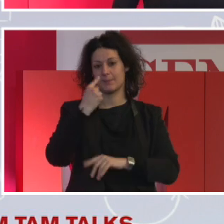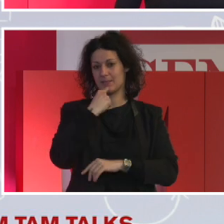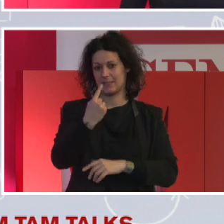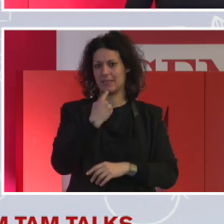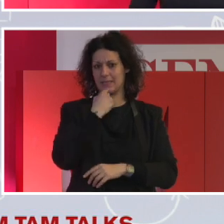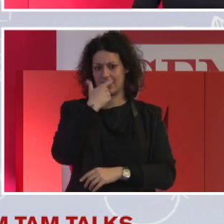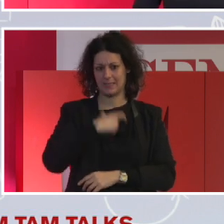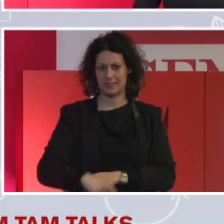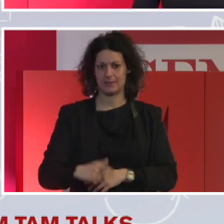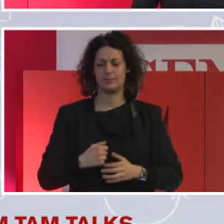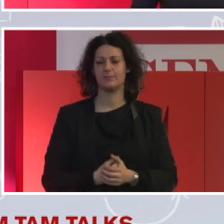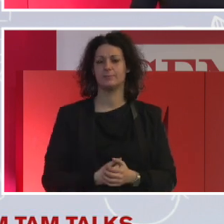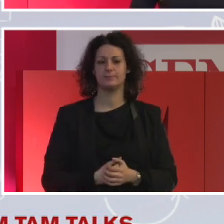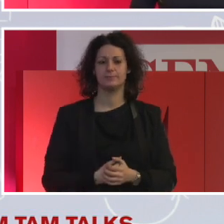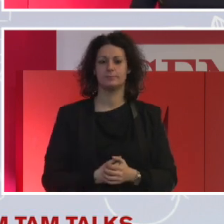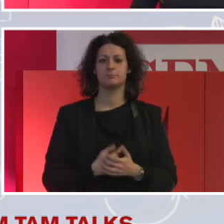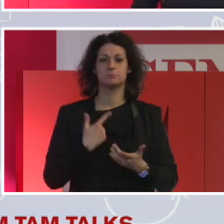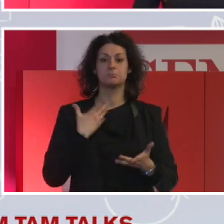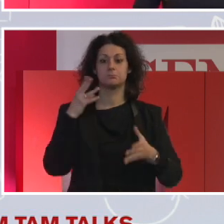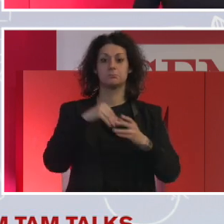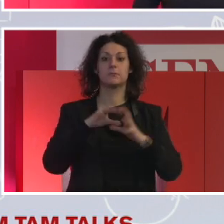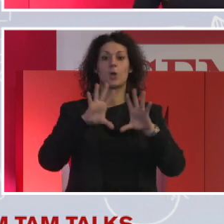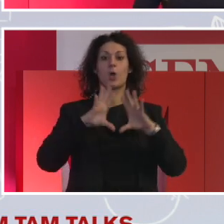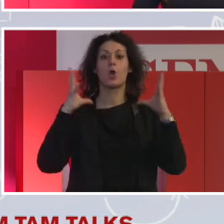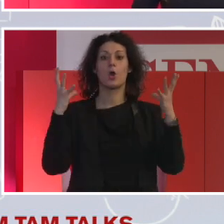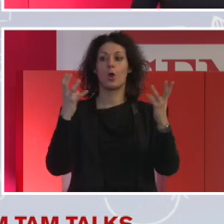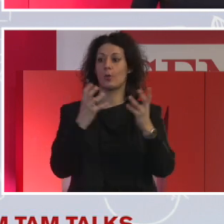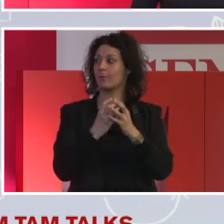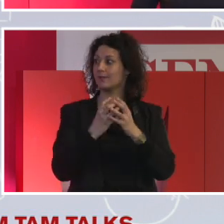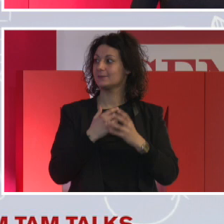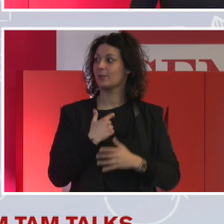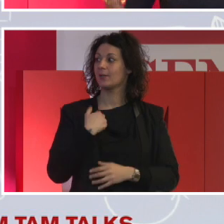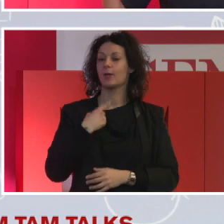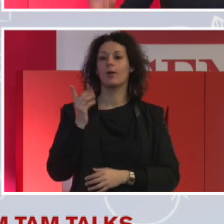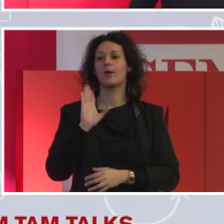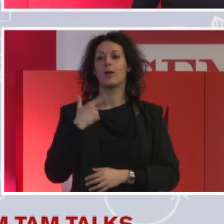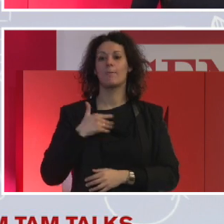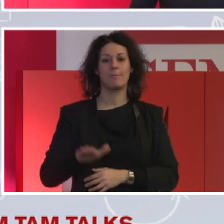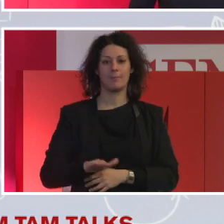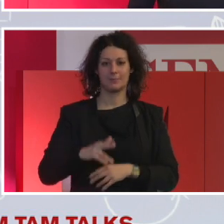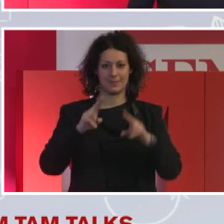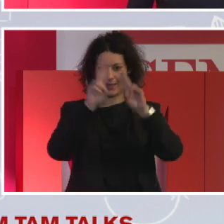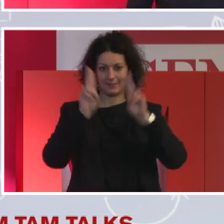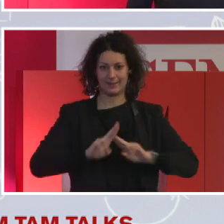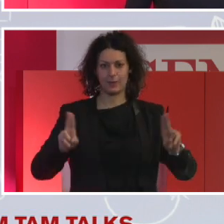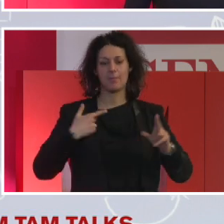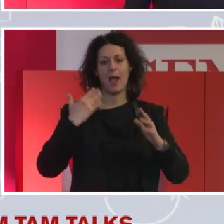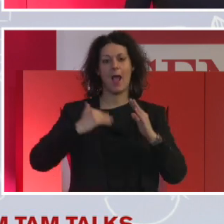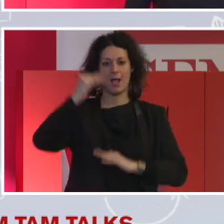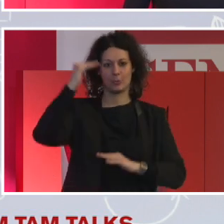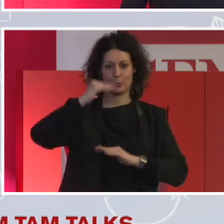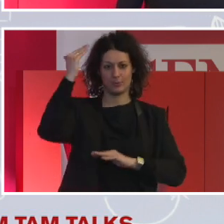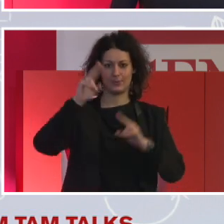faccio parte della globalizzazione, professore, non sono una bambina internazionale, ma un'adulta, e sono